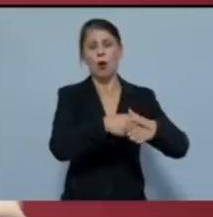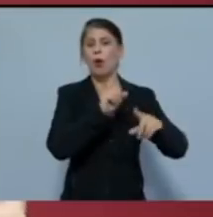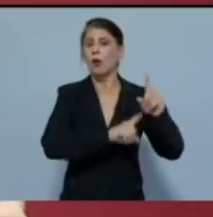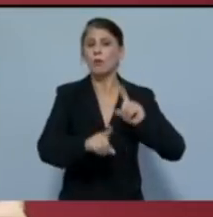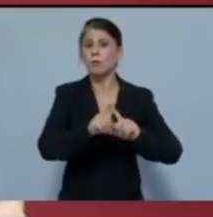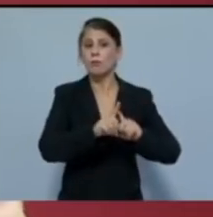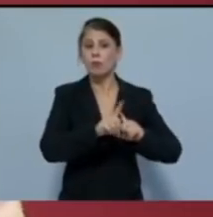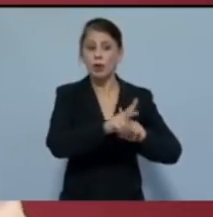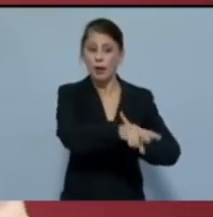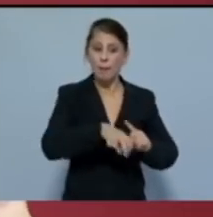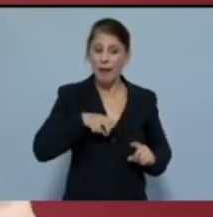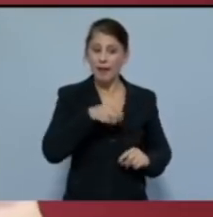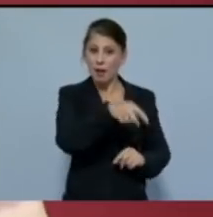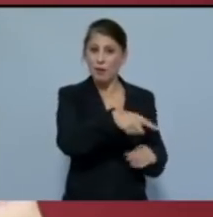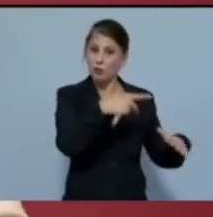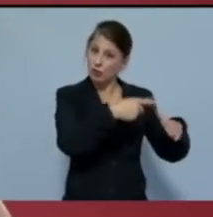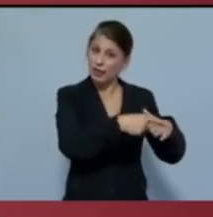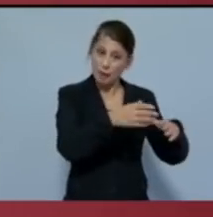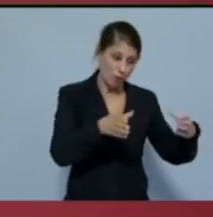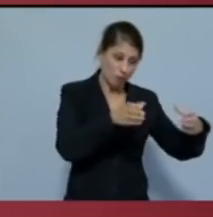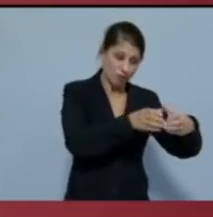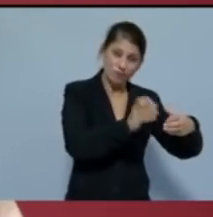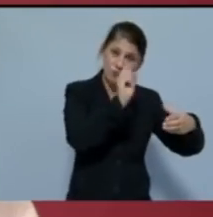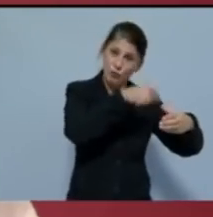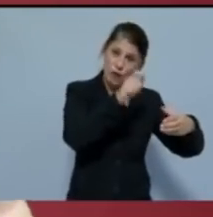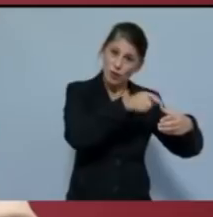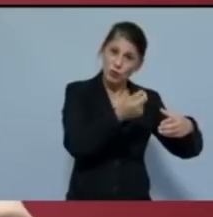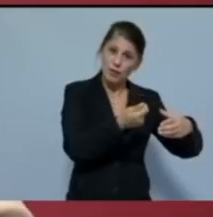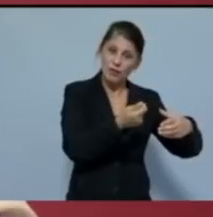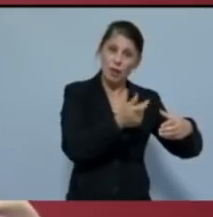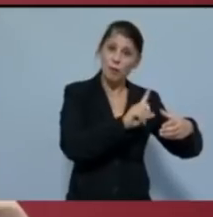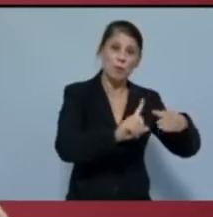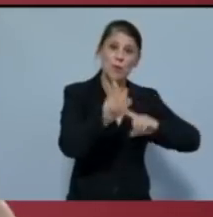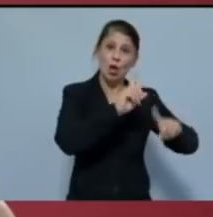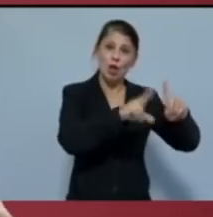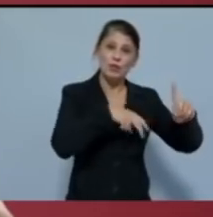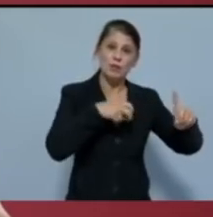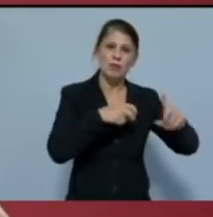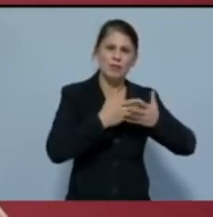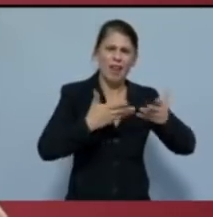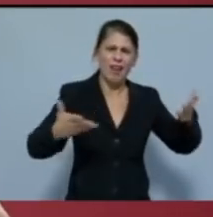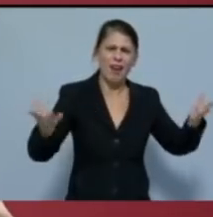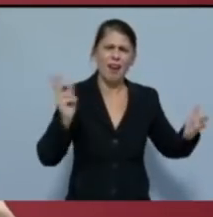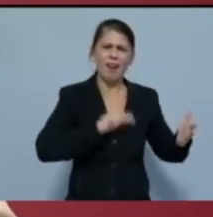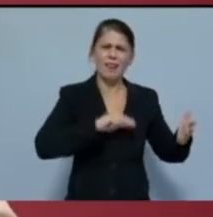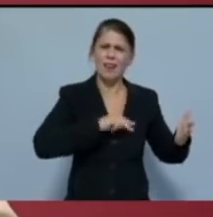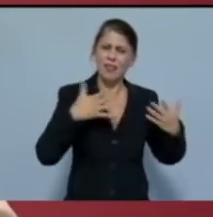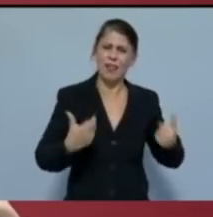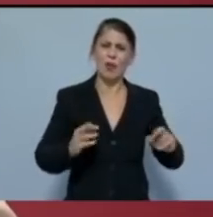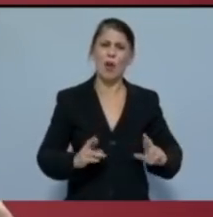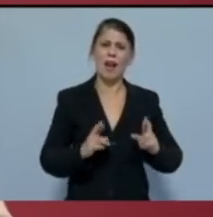ποιος εισπράττει από αυτό. Ποιος δεν καταλαβαίνει τα τεράστια κέρδη που θα έχουν οι